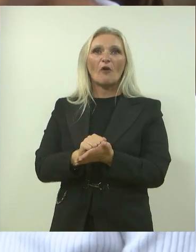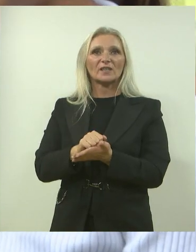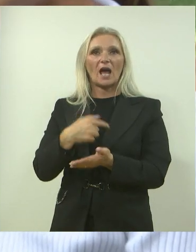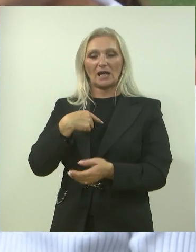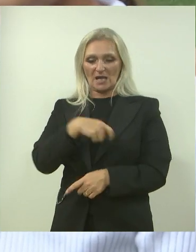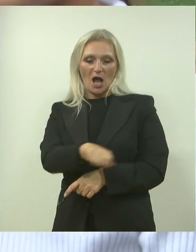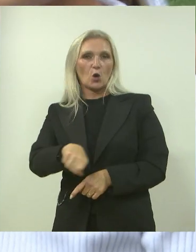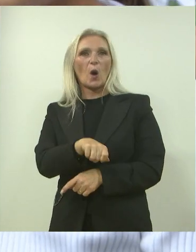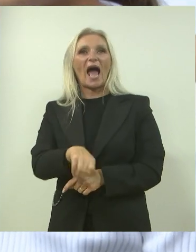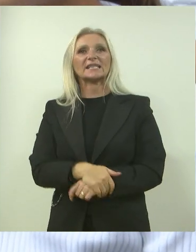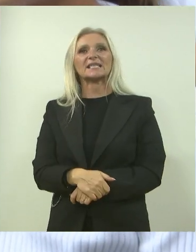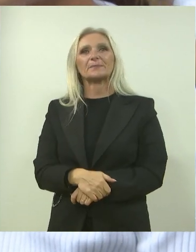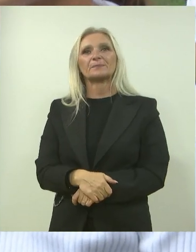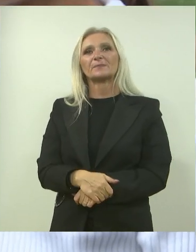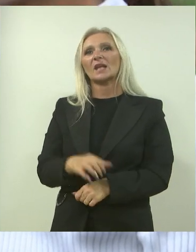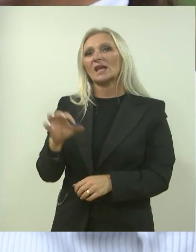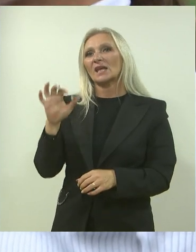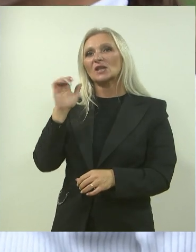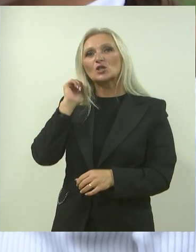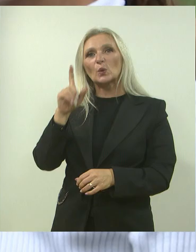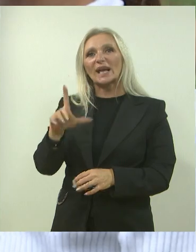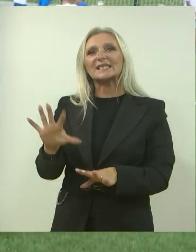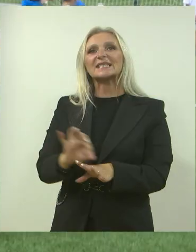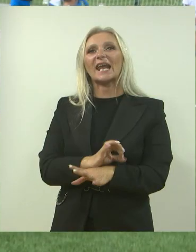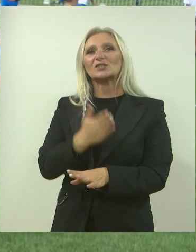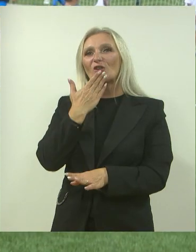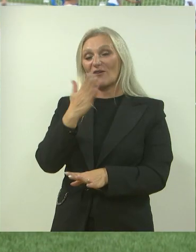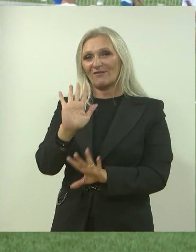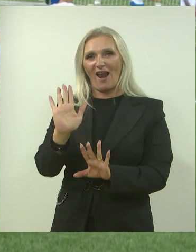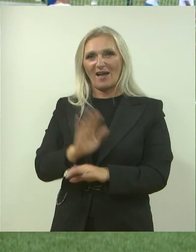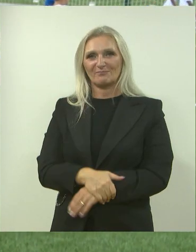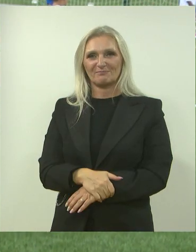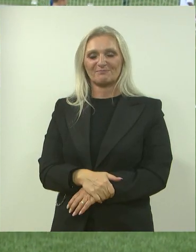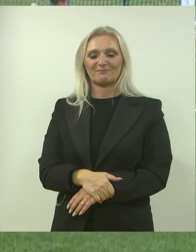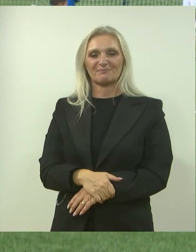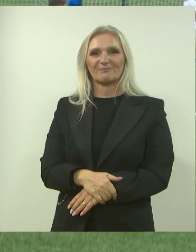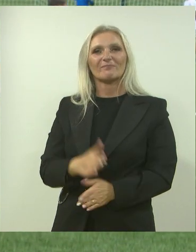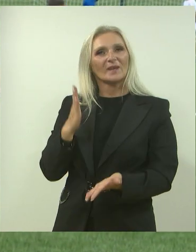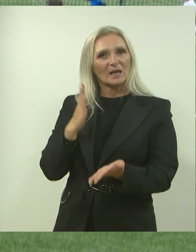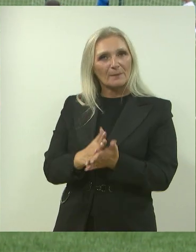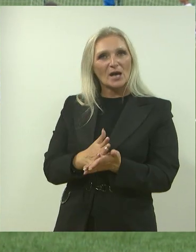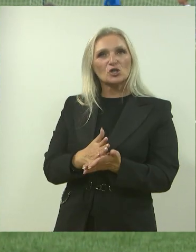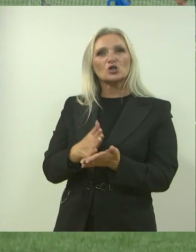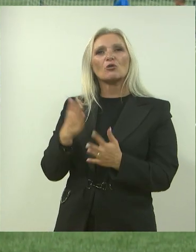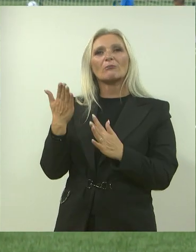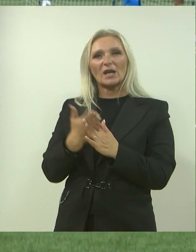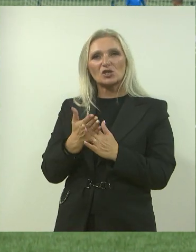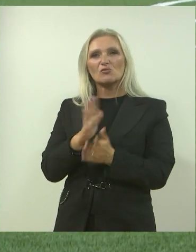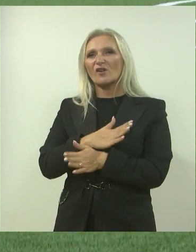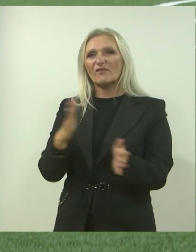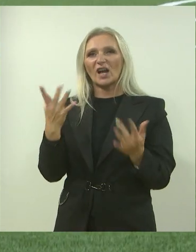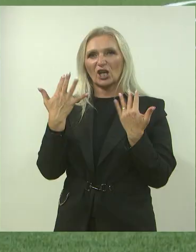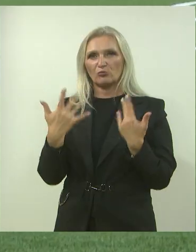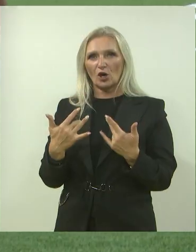Kuharicom. Odlično, cure, sretno. Hvala. S obzirom na to da upravo u Međimurju prebiva velik broj građana